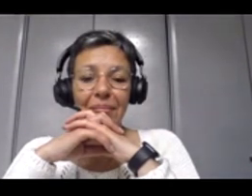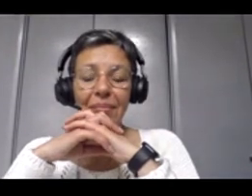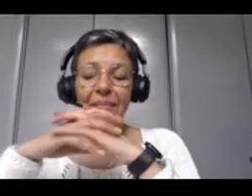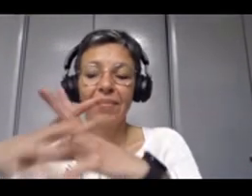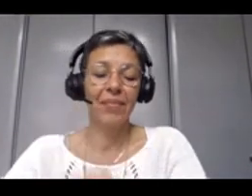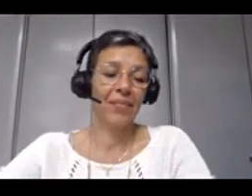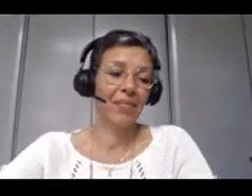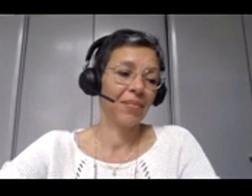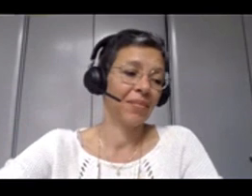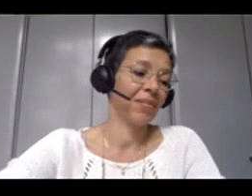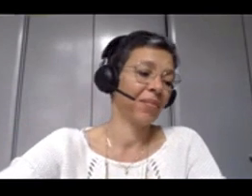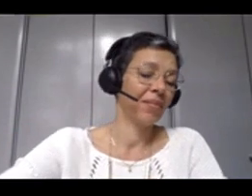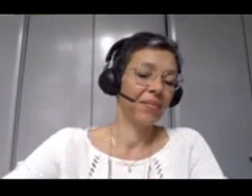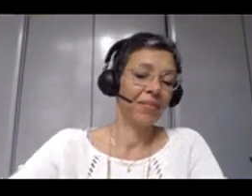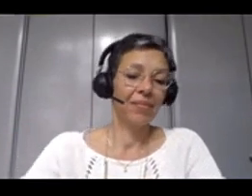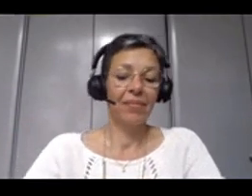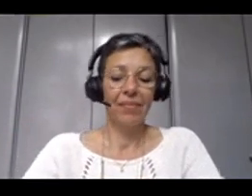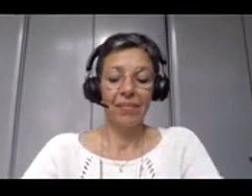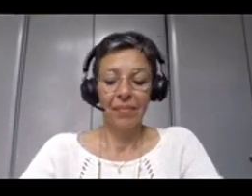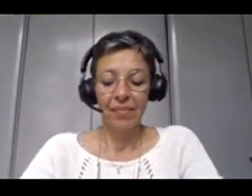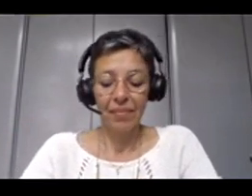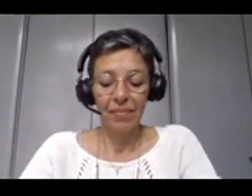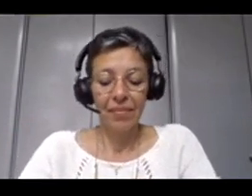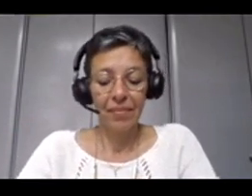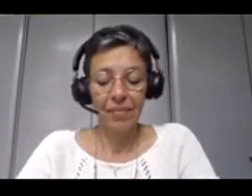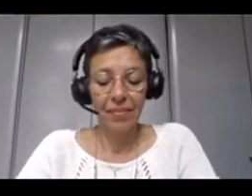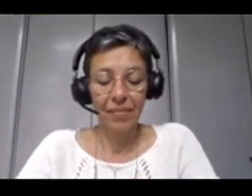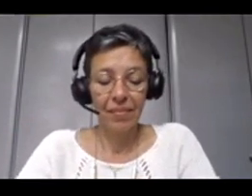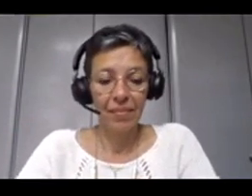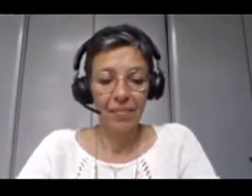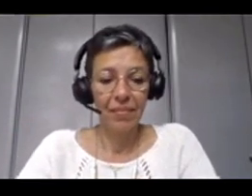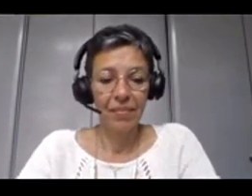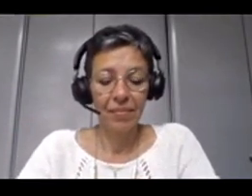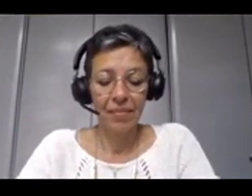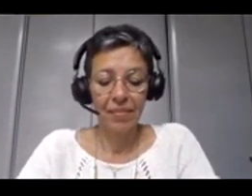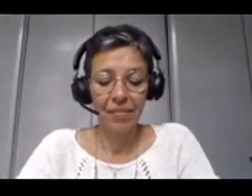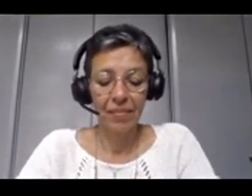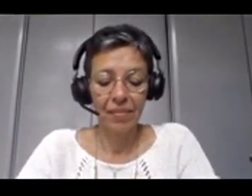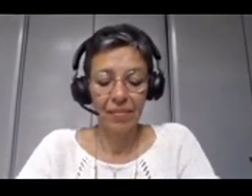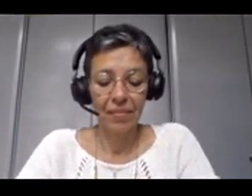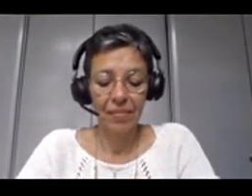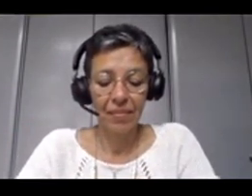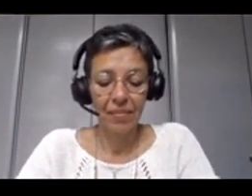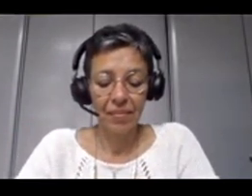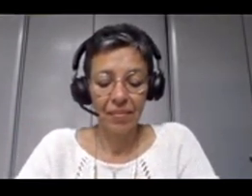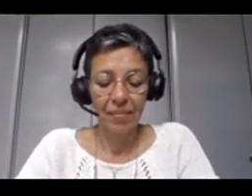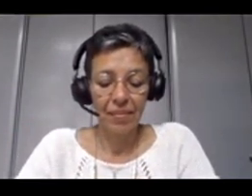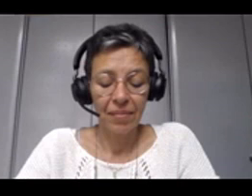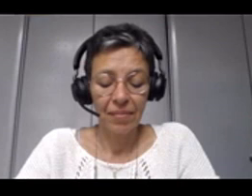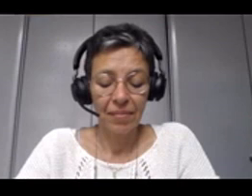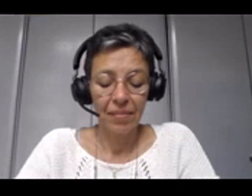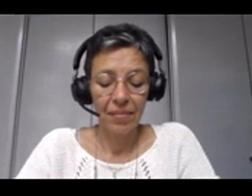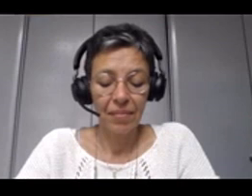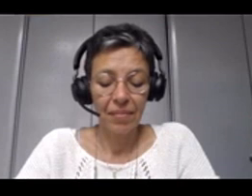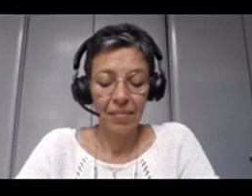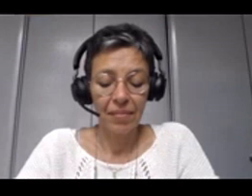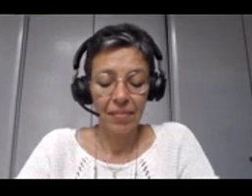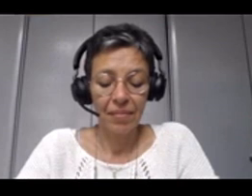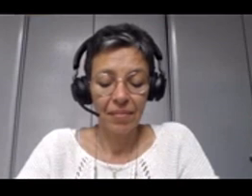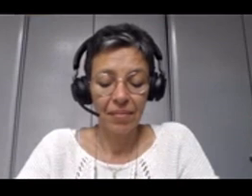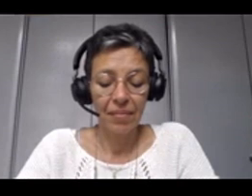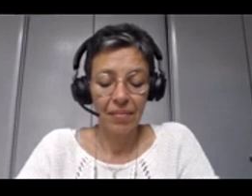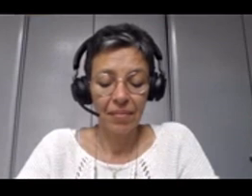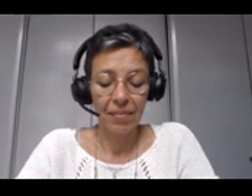Compiler l'ensemble de la réponse de la soumission des équipes qui va confirmer après, au moment de la contractualisation,